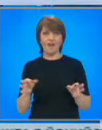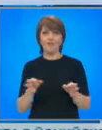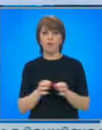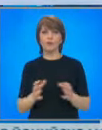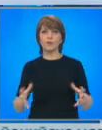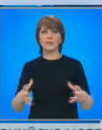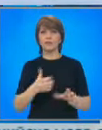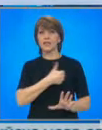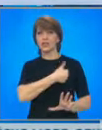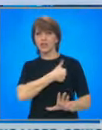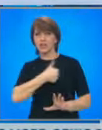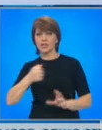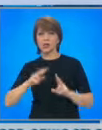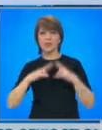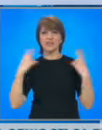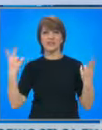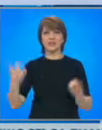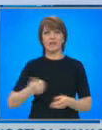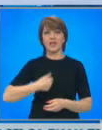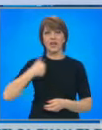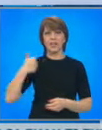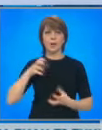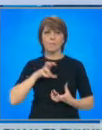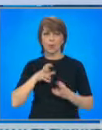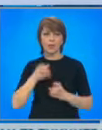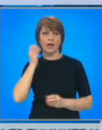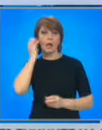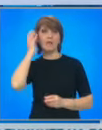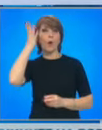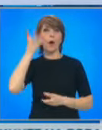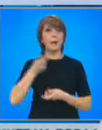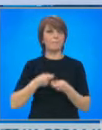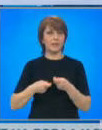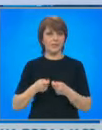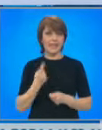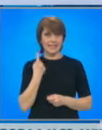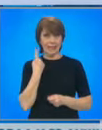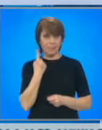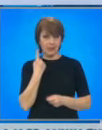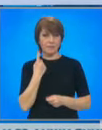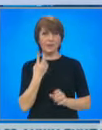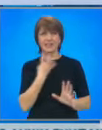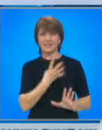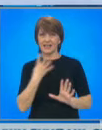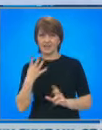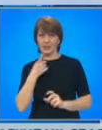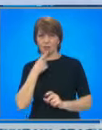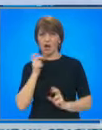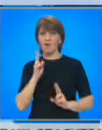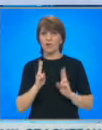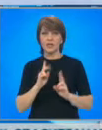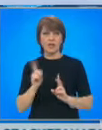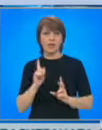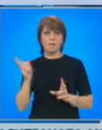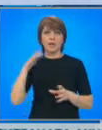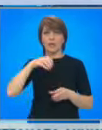около 600 световни лидери в политиката, науката и бизнеса. За първи път от 1999 година в конференцията няма да